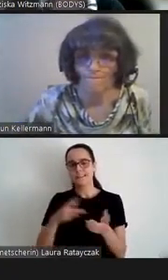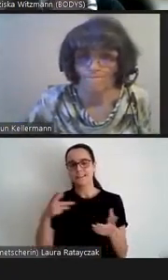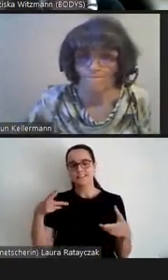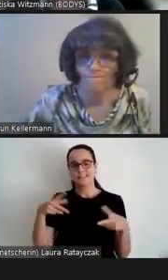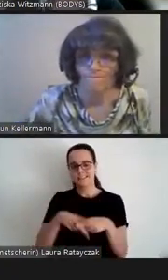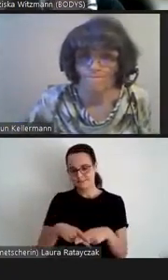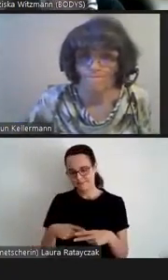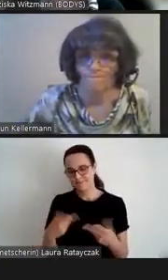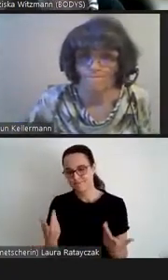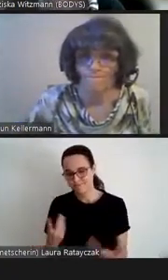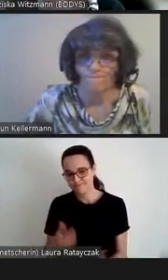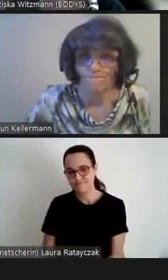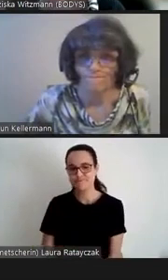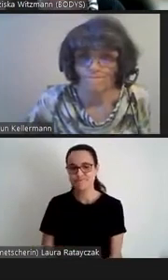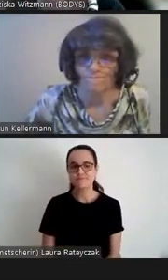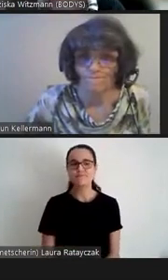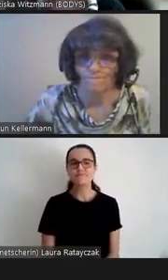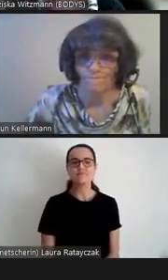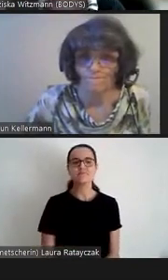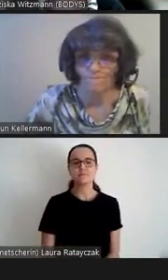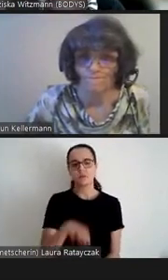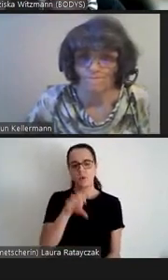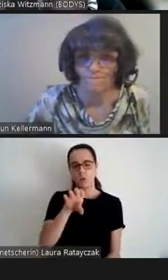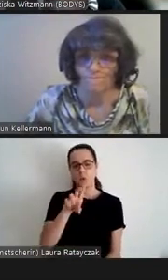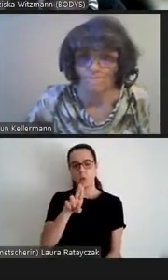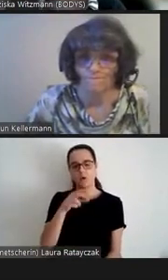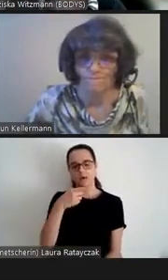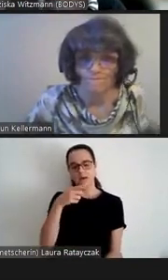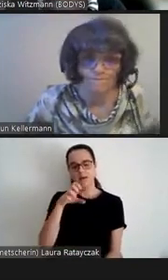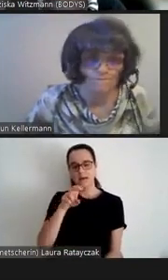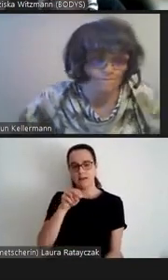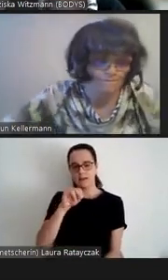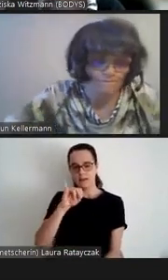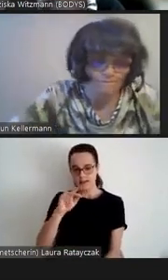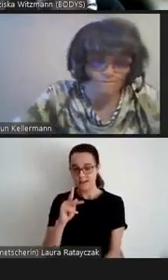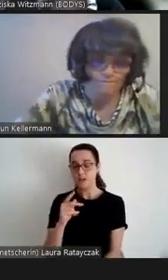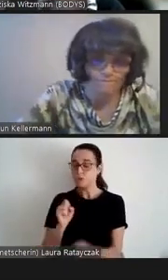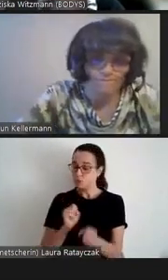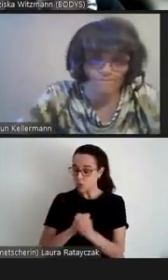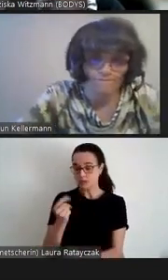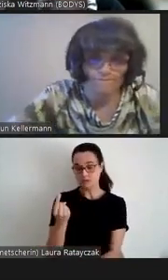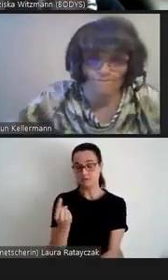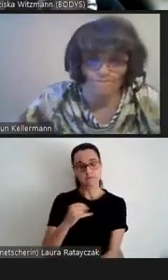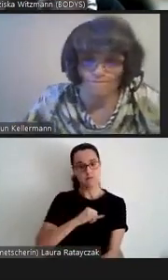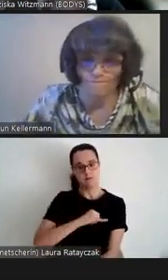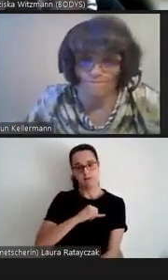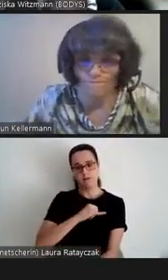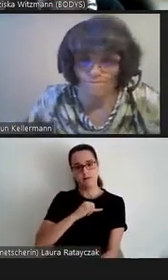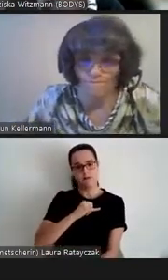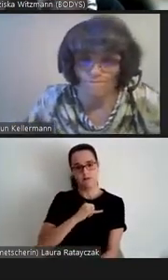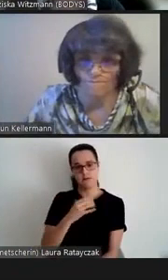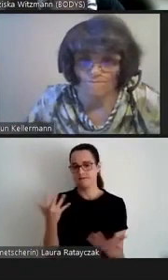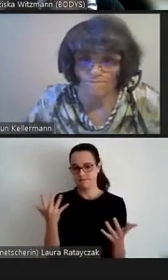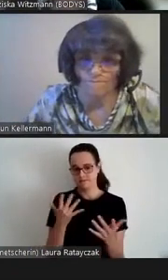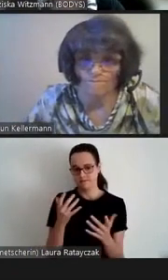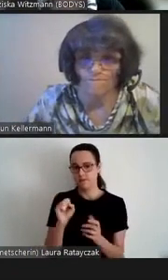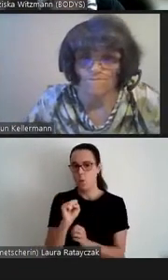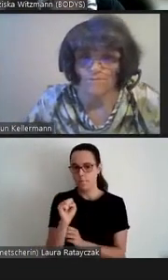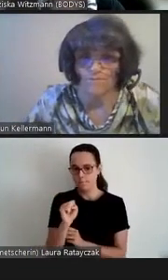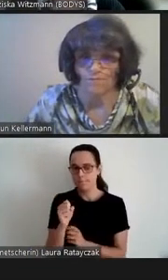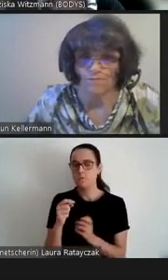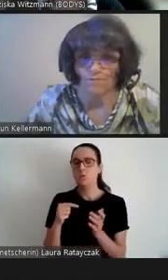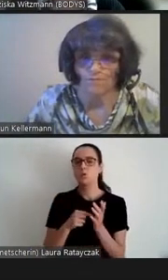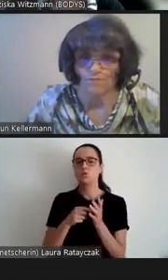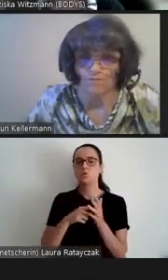Dennoch ist er eine interessante Figur, denn er hat 1932